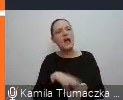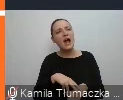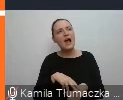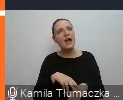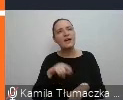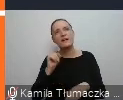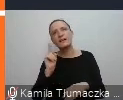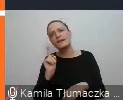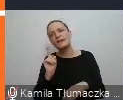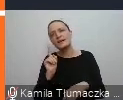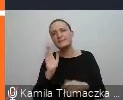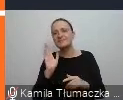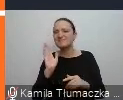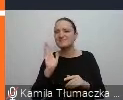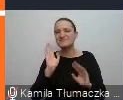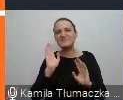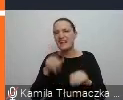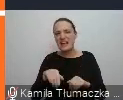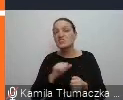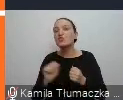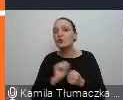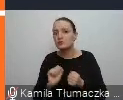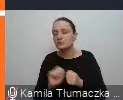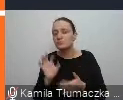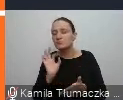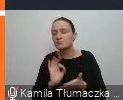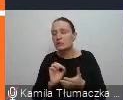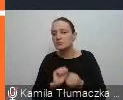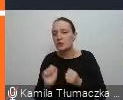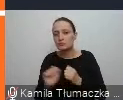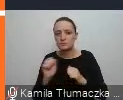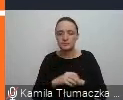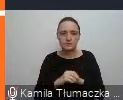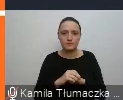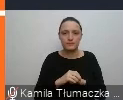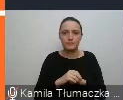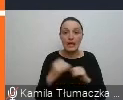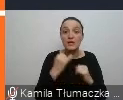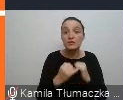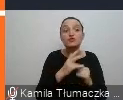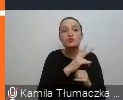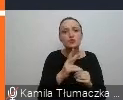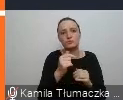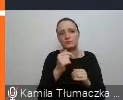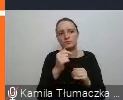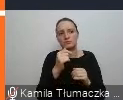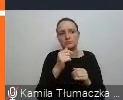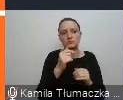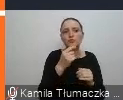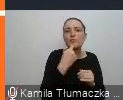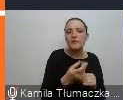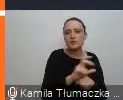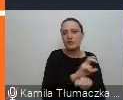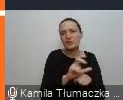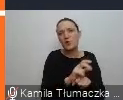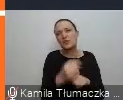raczej bardziej zaszkodzi. I jeśli ktoś miał coś powiedzieć na temat technologii,